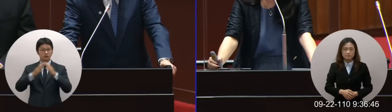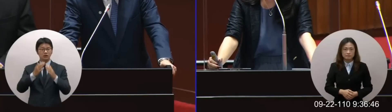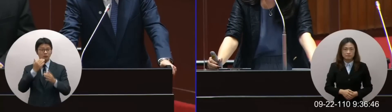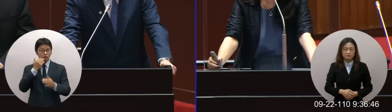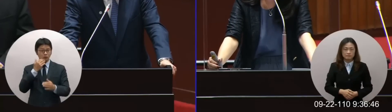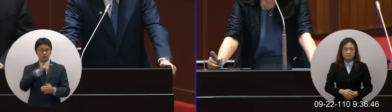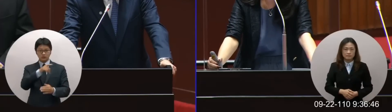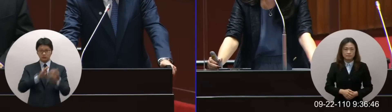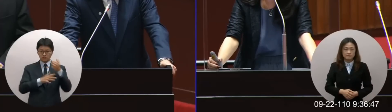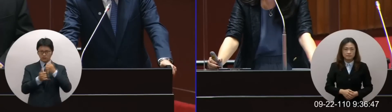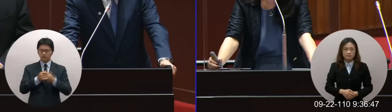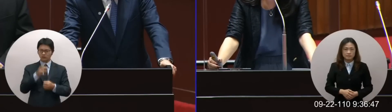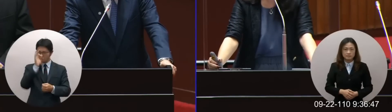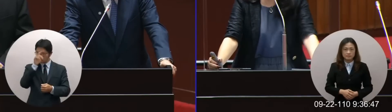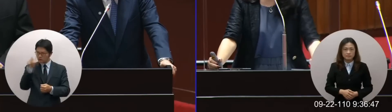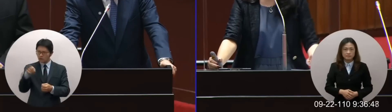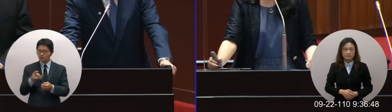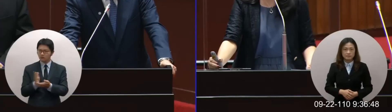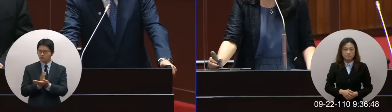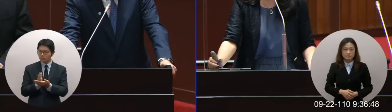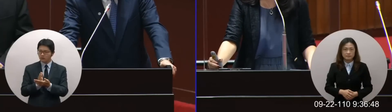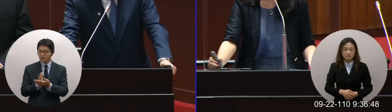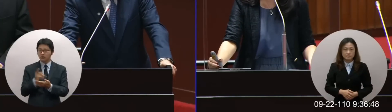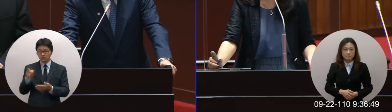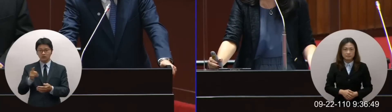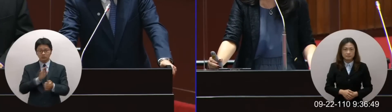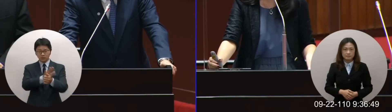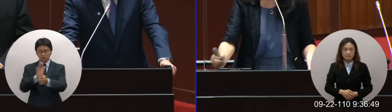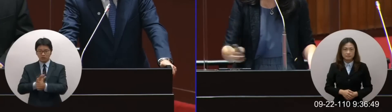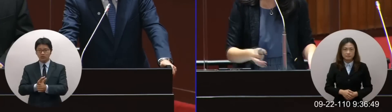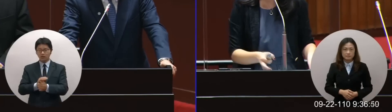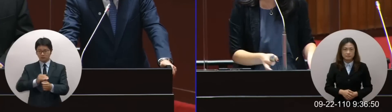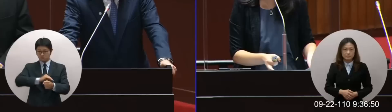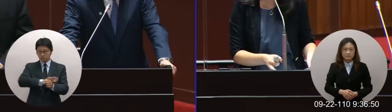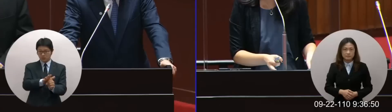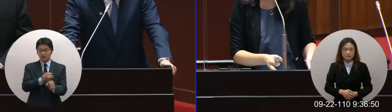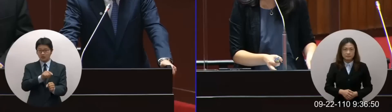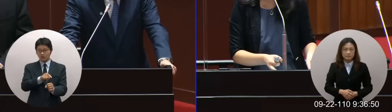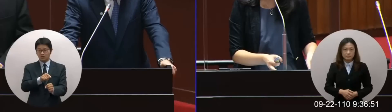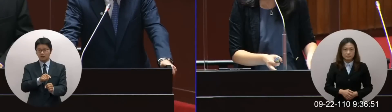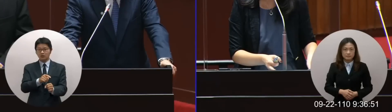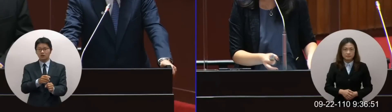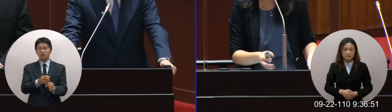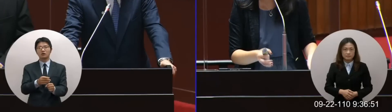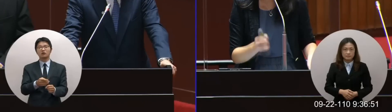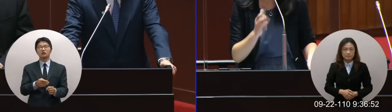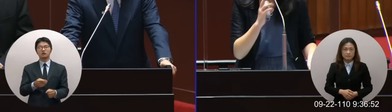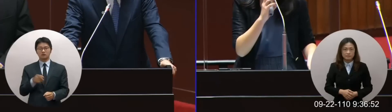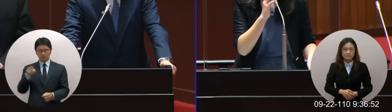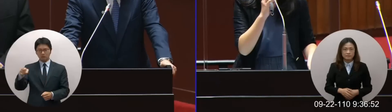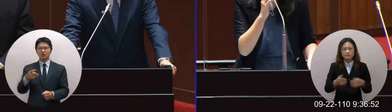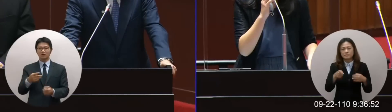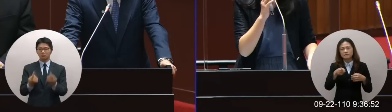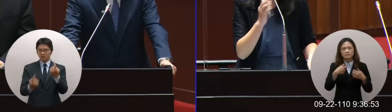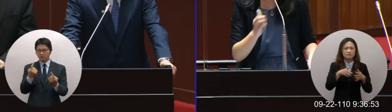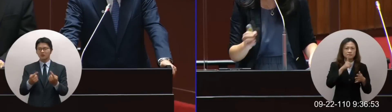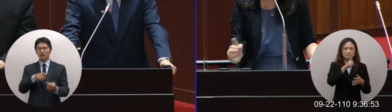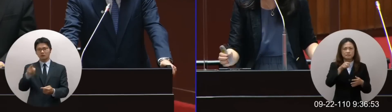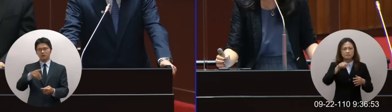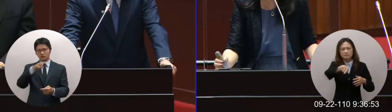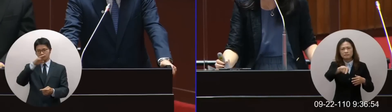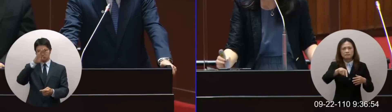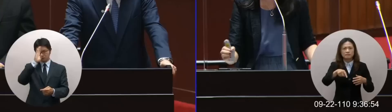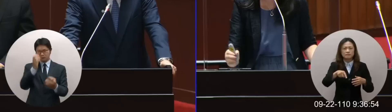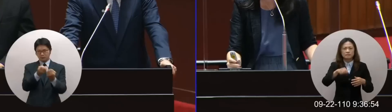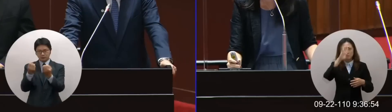去看是這樣子做會對方疫情有幫助這些國家疫情都比台灣嚴重非常的多你不要講說他們的國家疫